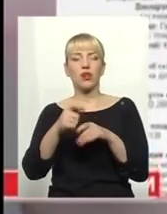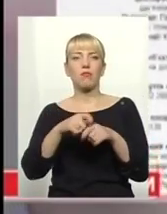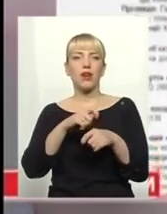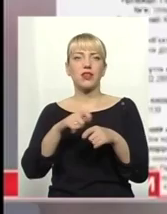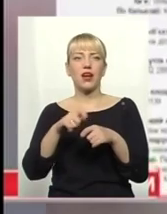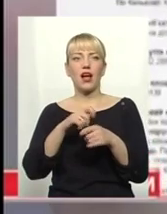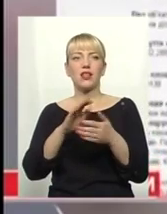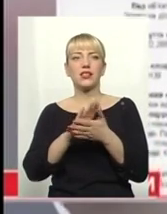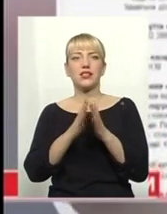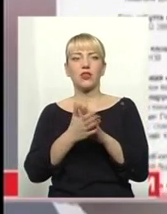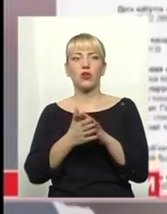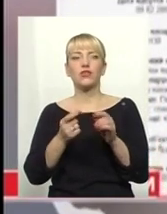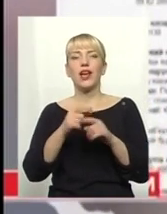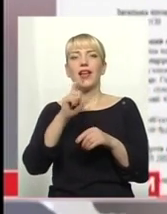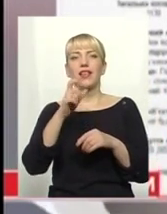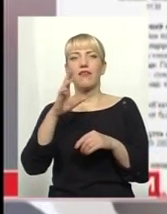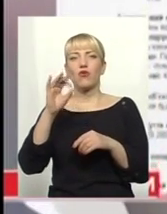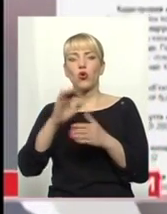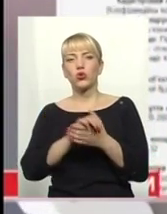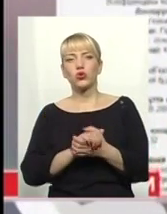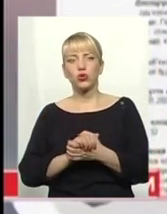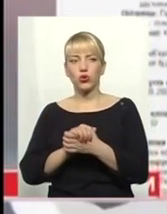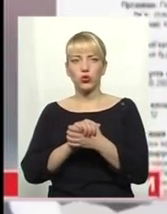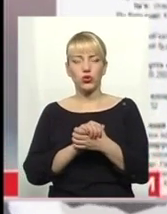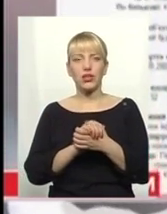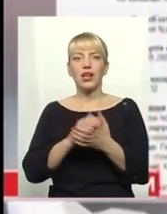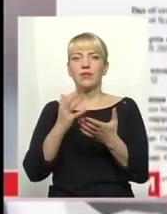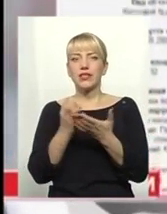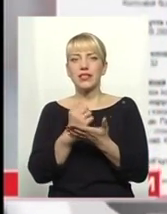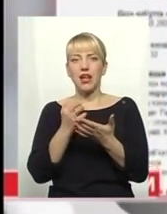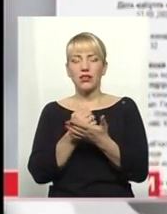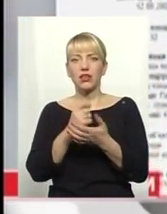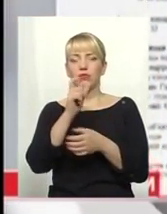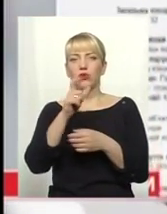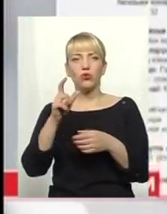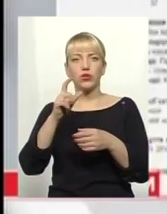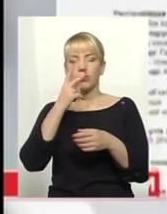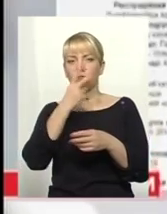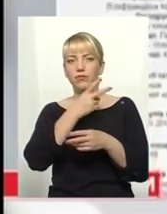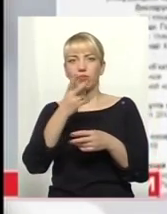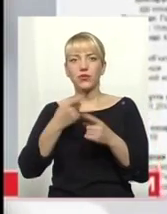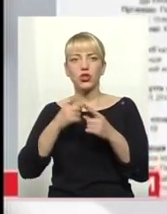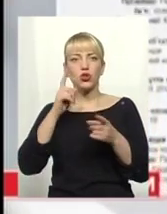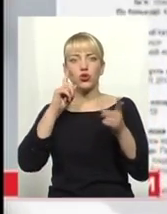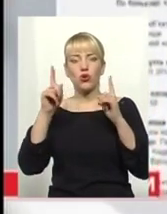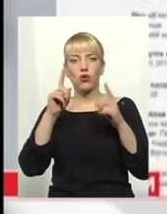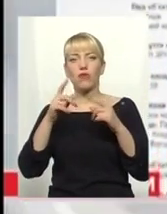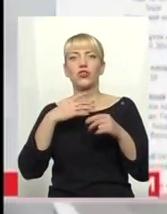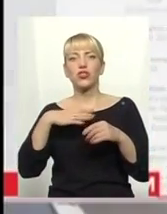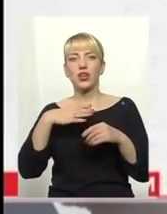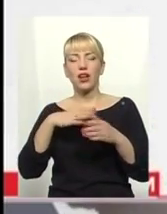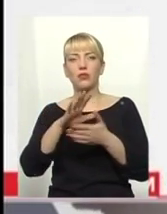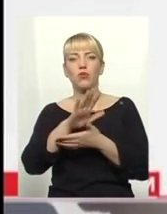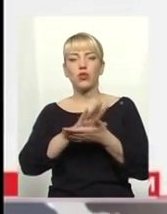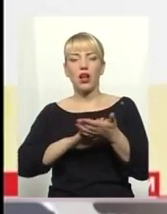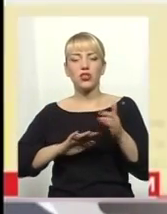Євросоюзі статками більшості українських можновладних декларантів шоковані. Там чекають подальших кроків антикорупційного бюро. Бо